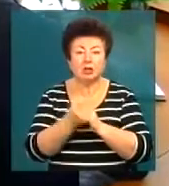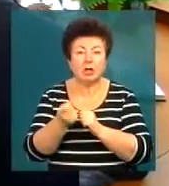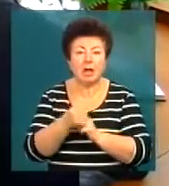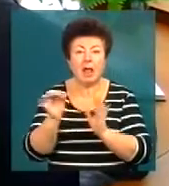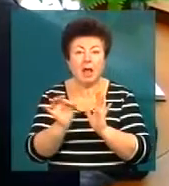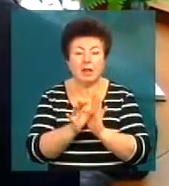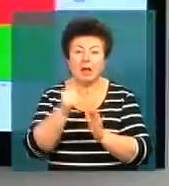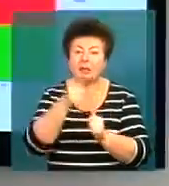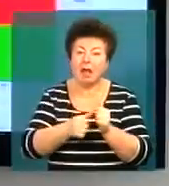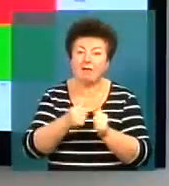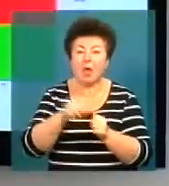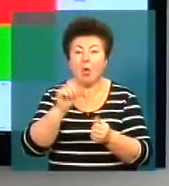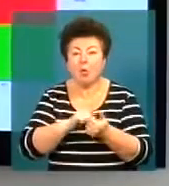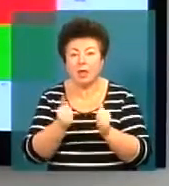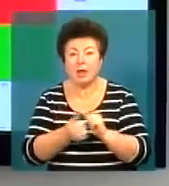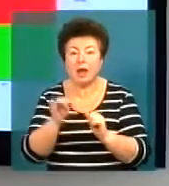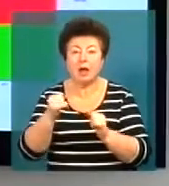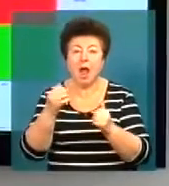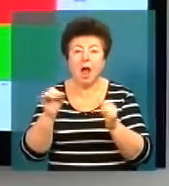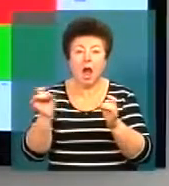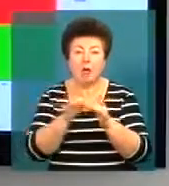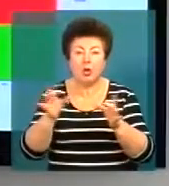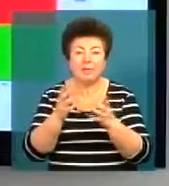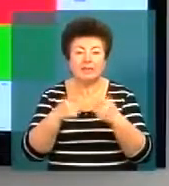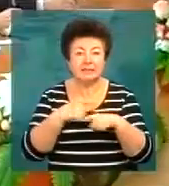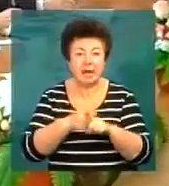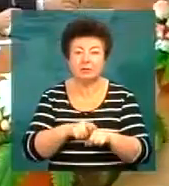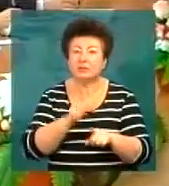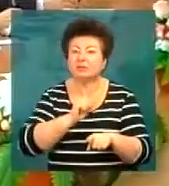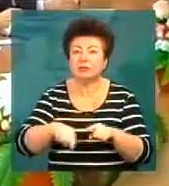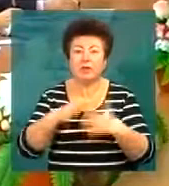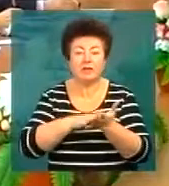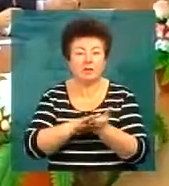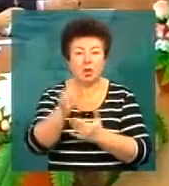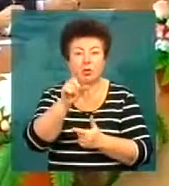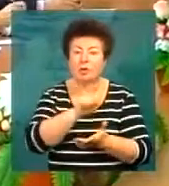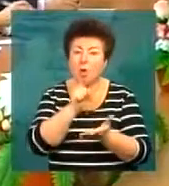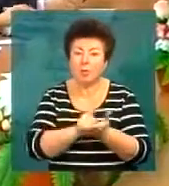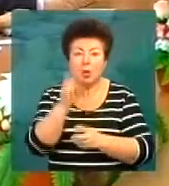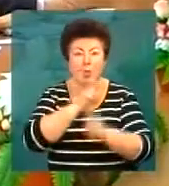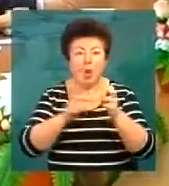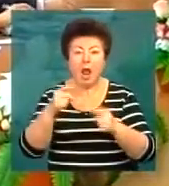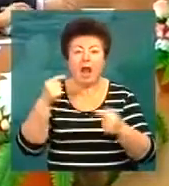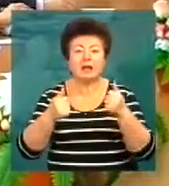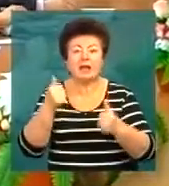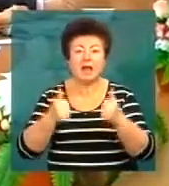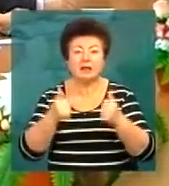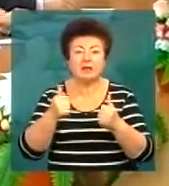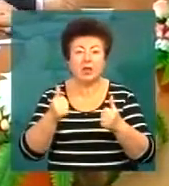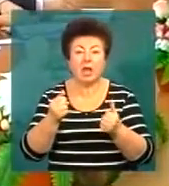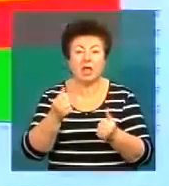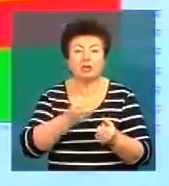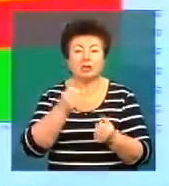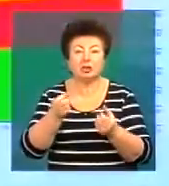електроенергії, нафта, газ, вугілля, паливо для атомних станцій швидко витрачаються людством. Тому життєво необхідний пошук альтернативних джерел